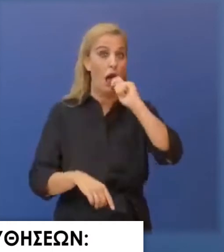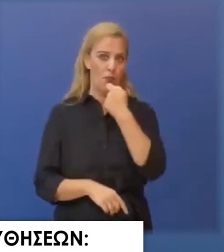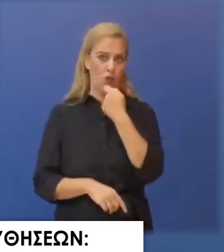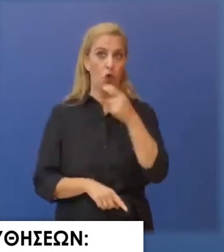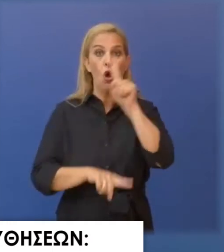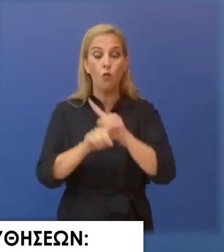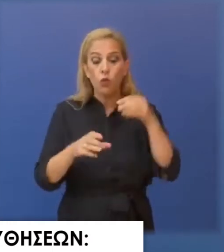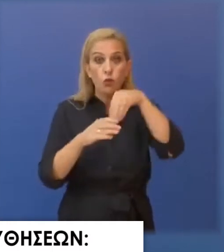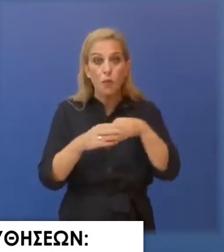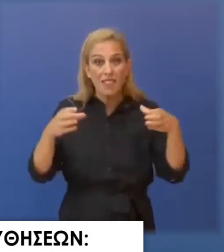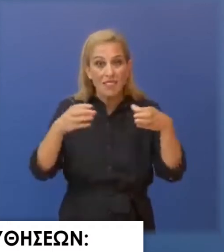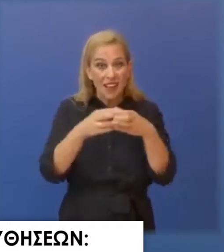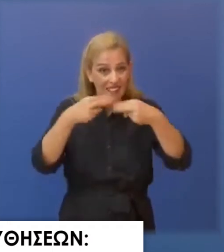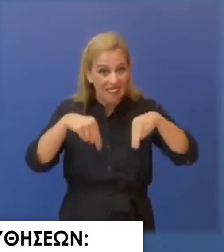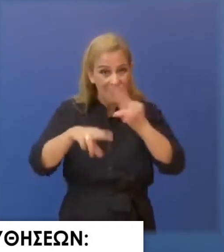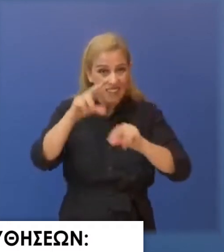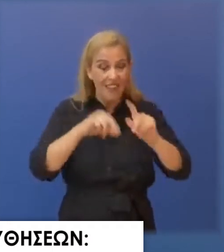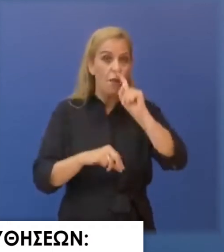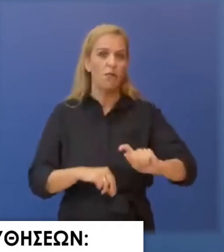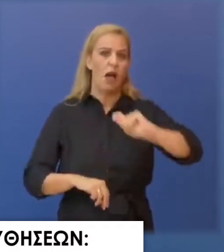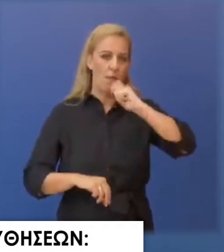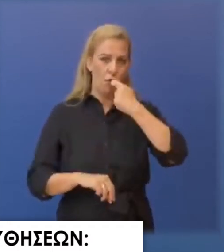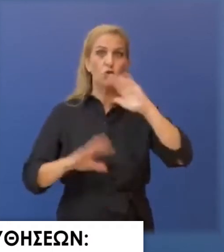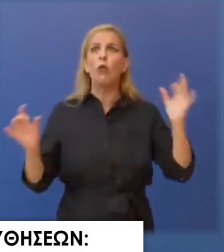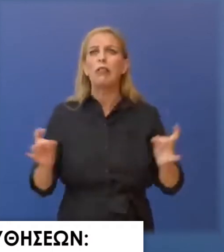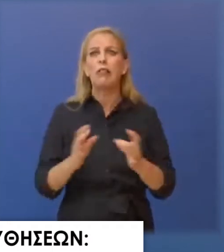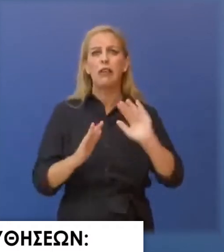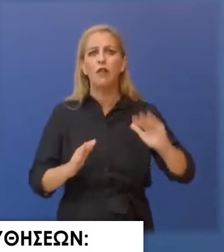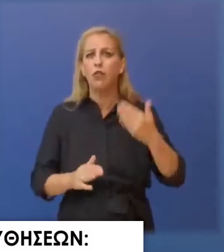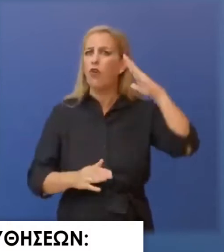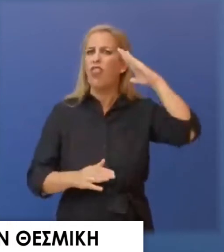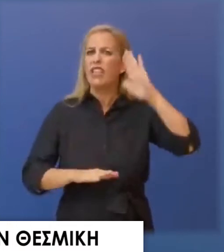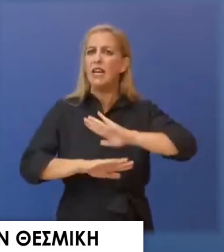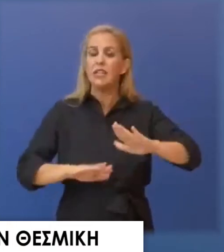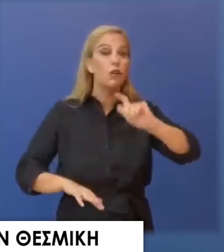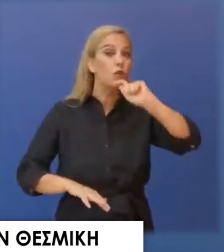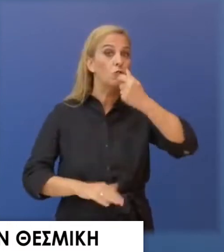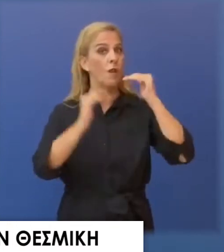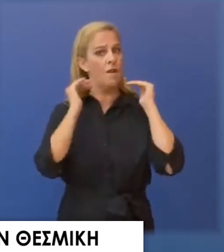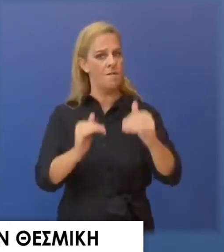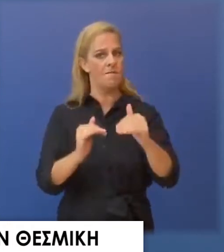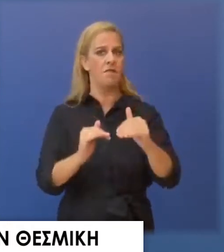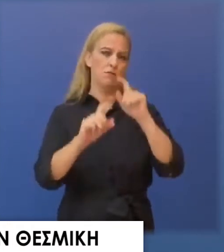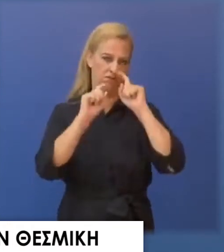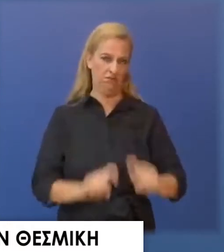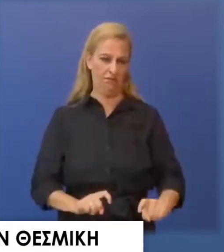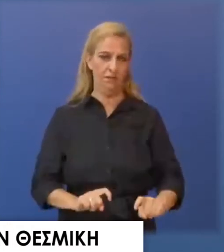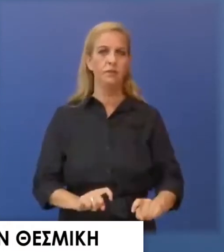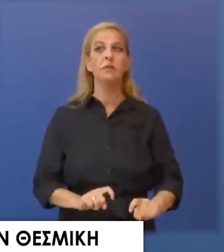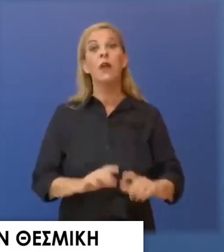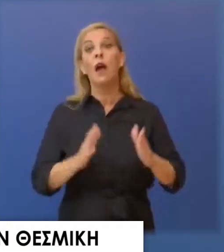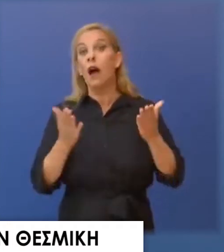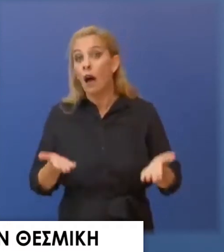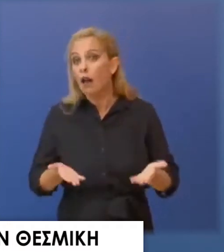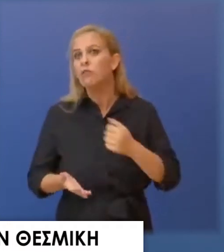λήξη της θητείας τους. Παρά ταύτα, όπως γνωστοποίησε επισήμως ο Πρόεδρος της Βουλής, ο κ. Στασούλας, διαπιστώθηκε